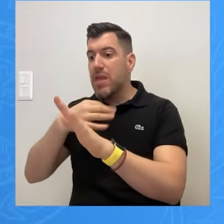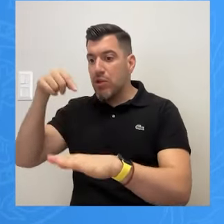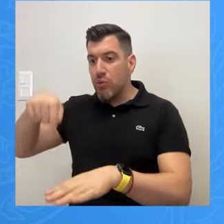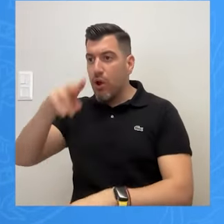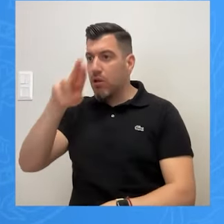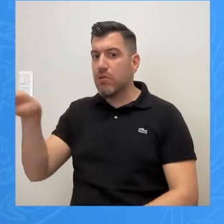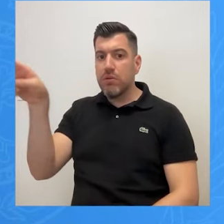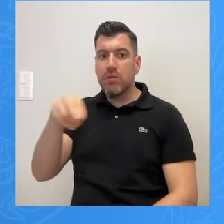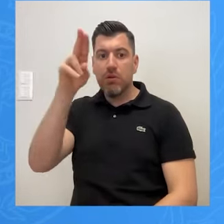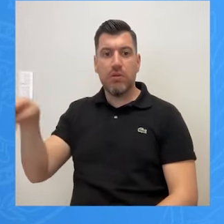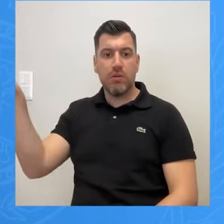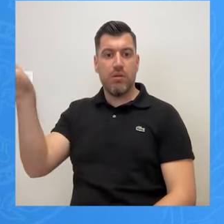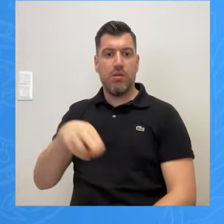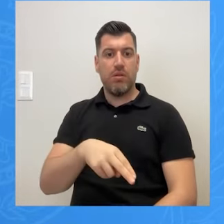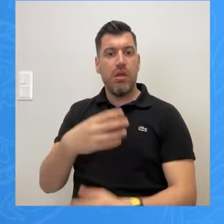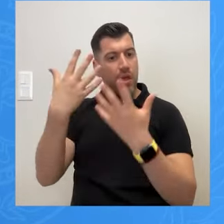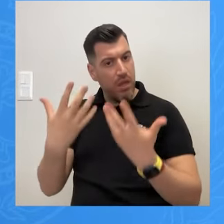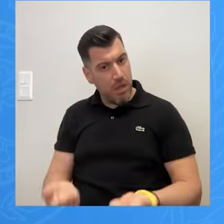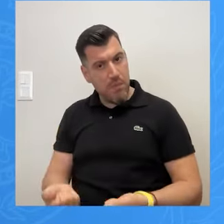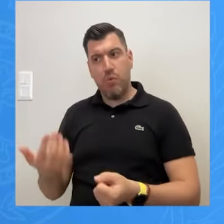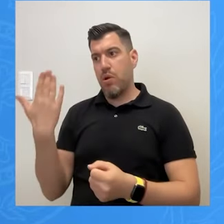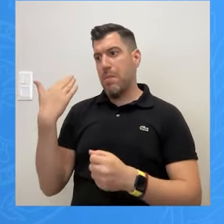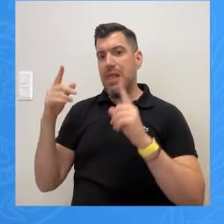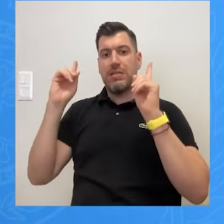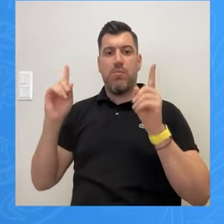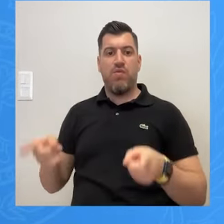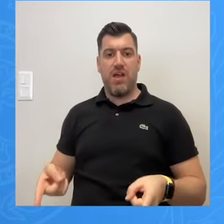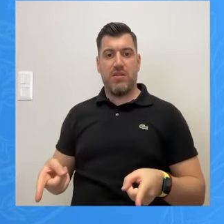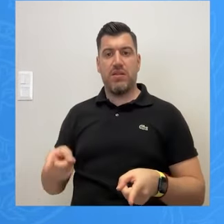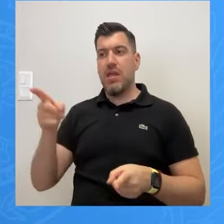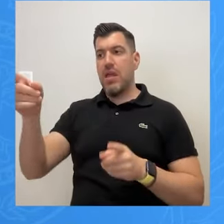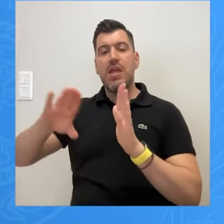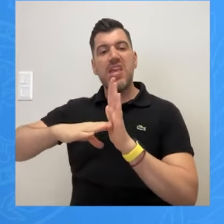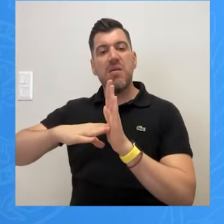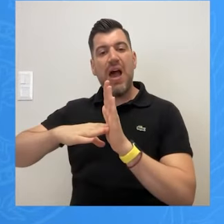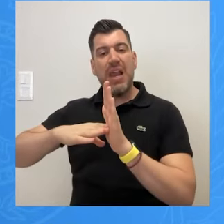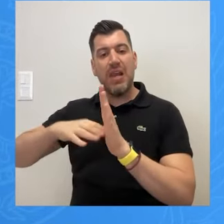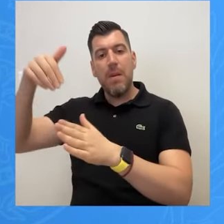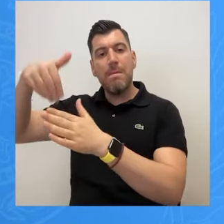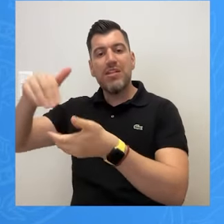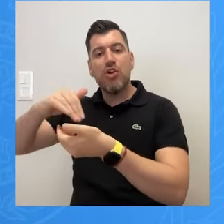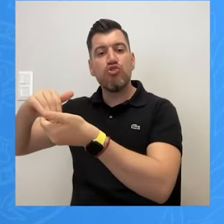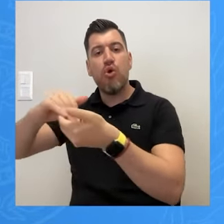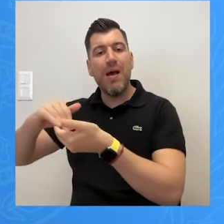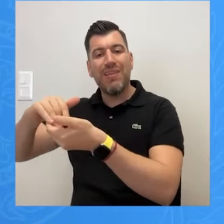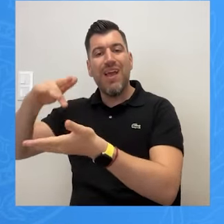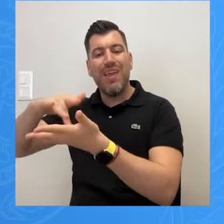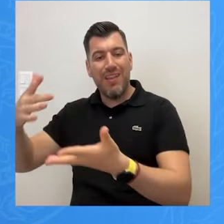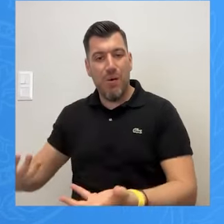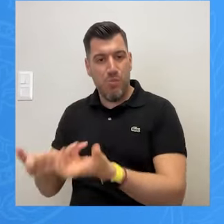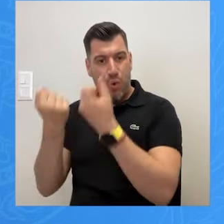υπάρχουν αντίστοιχες αποφάσεις των εργαζομένων του σωματείου εργαζομένων στα κέντρα πρόληψης